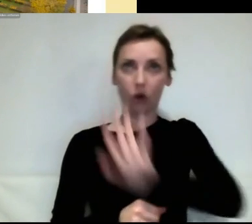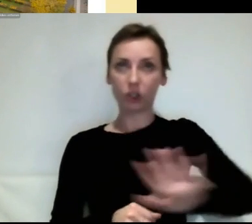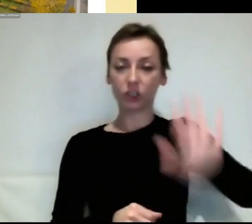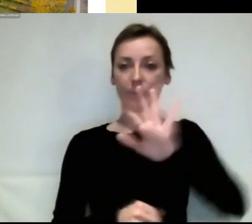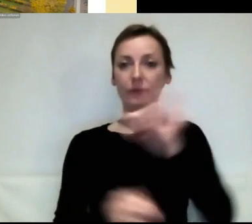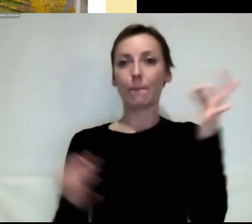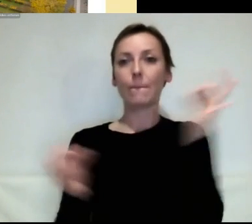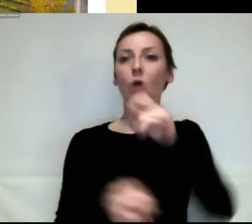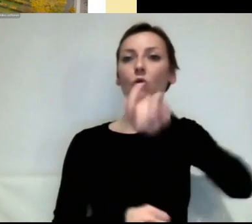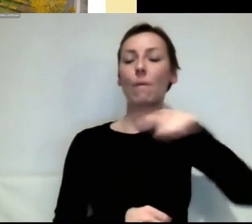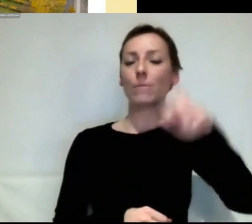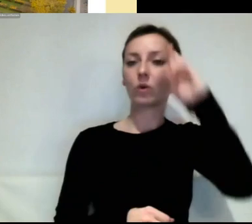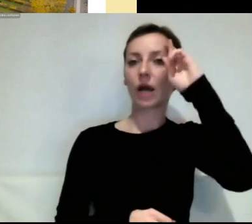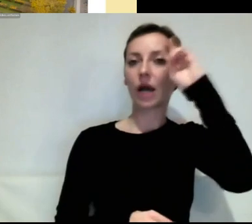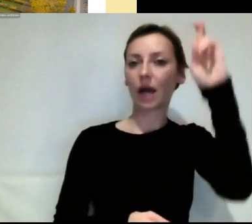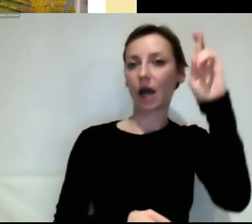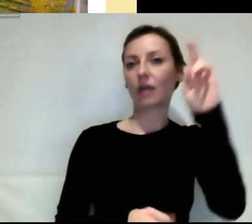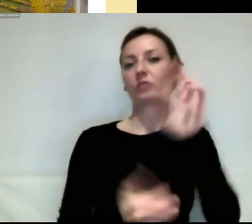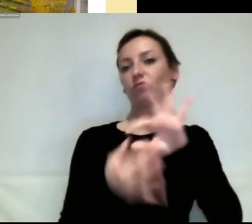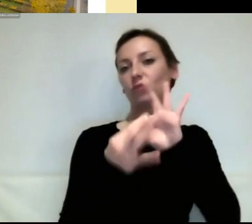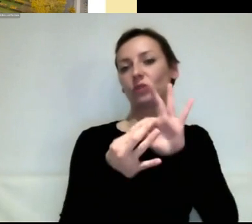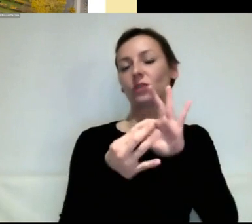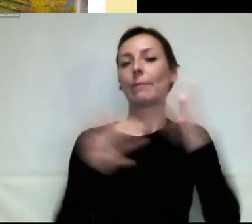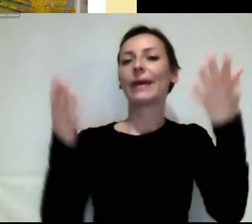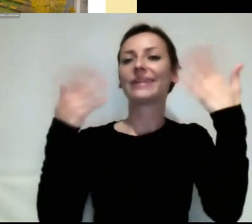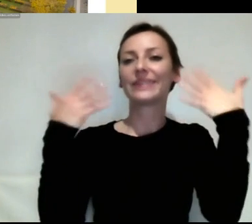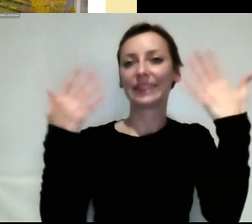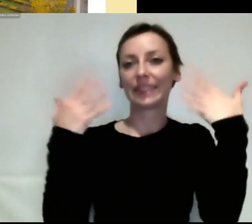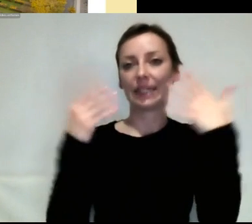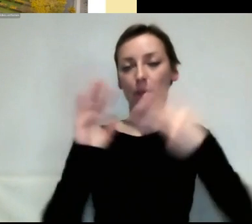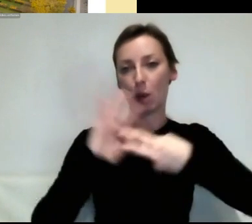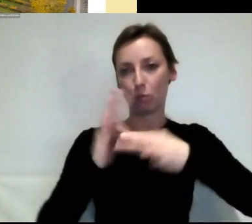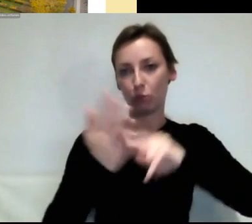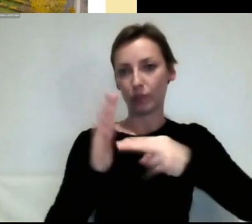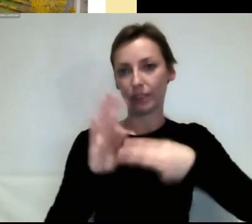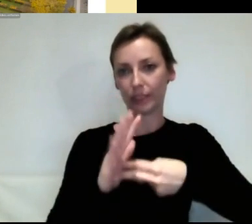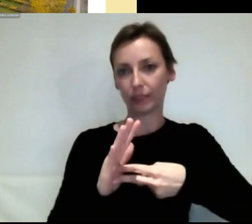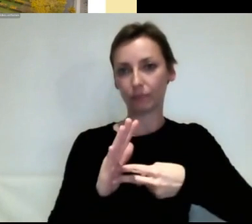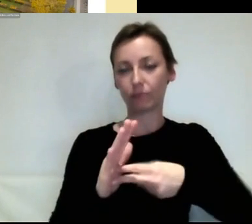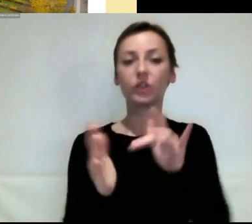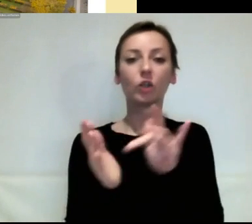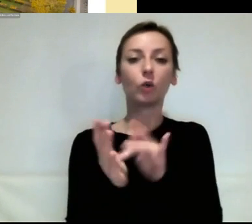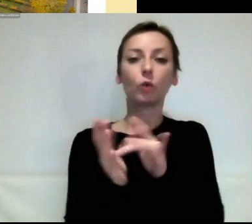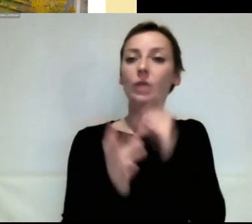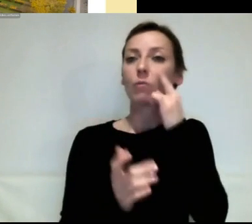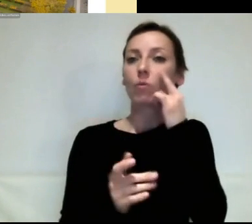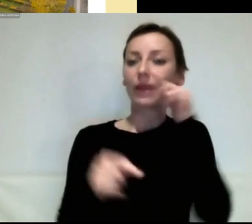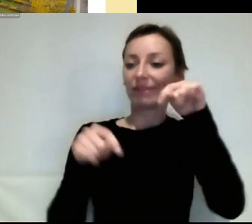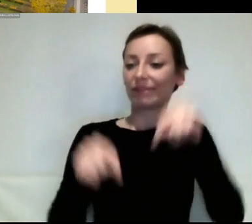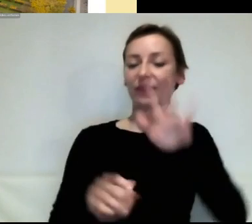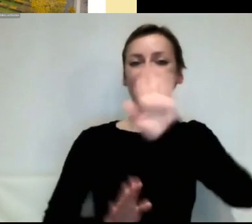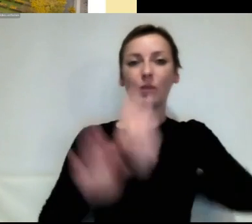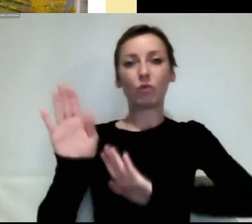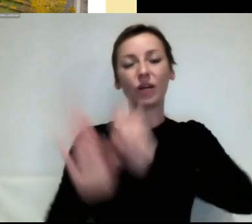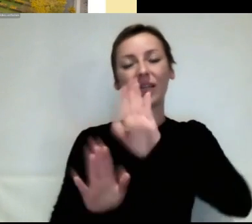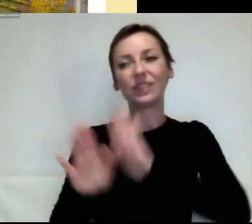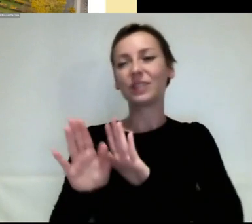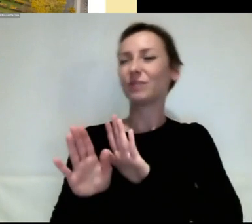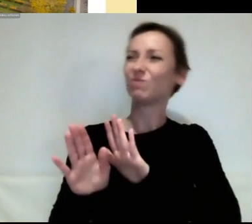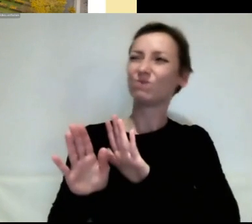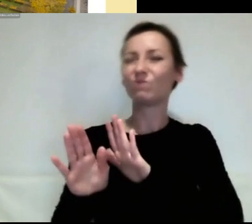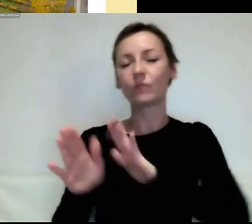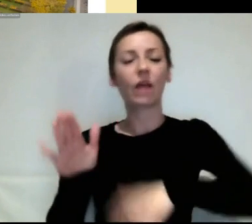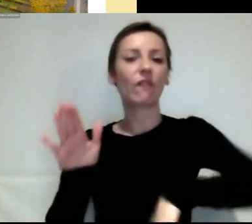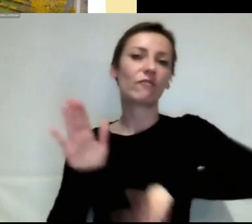sowohl unsere, ja, die Unzufriedenheit mit unserer Demokratie angehen wollen, als auch